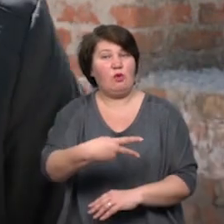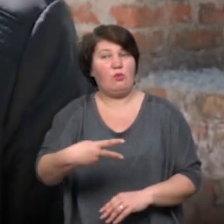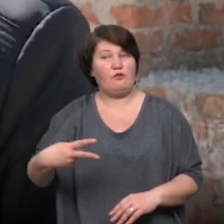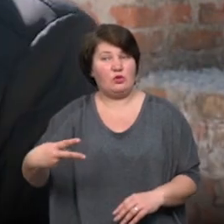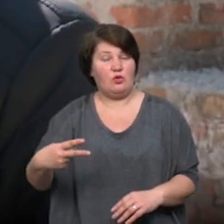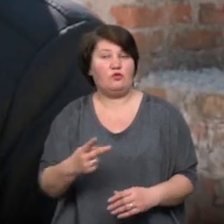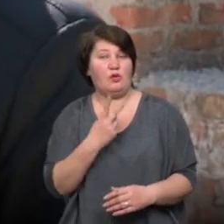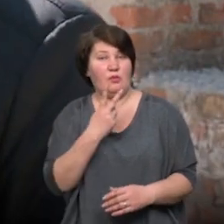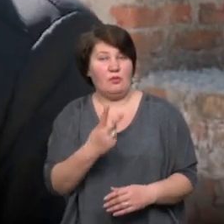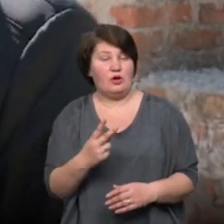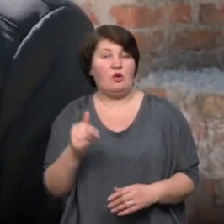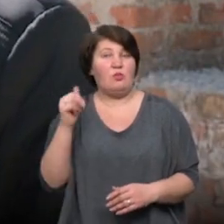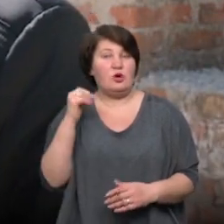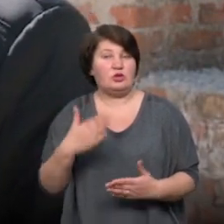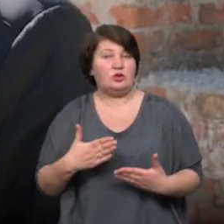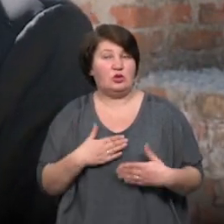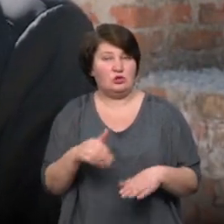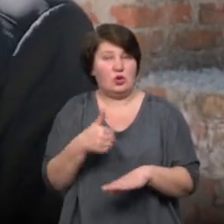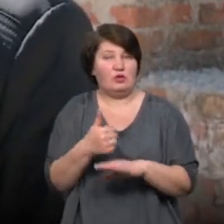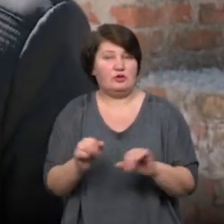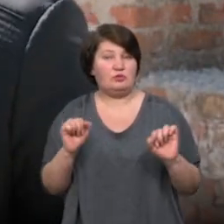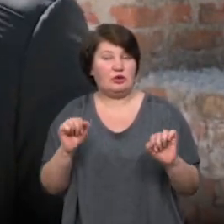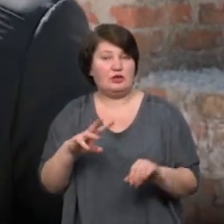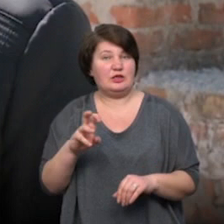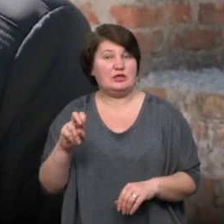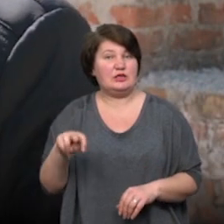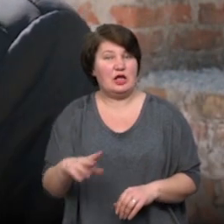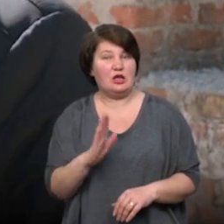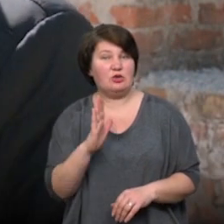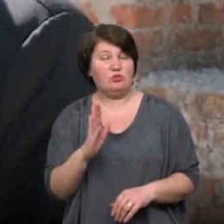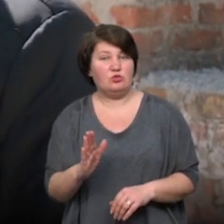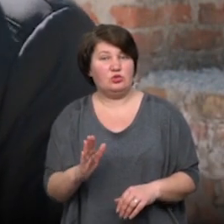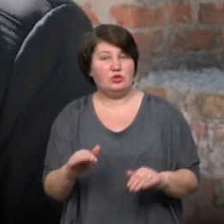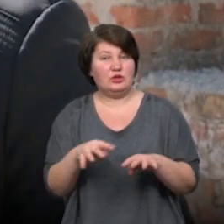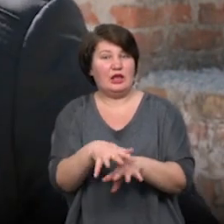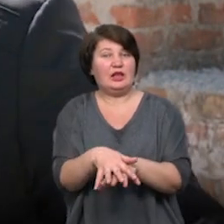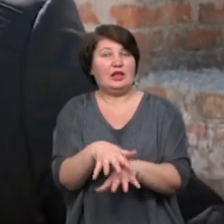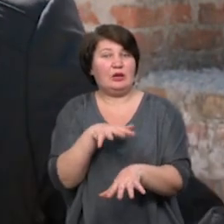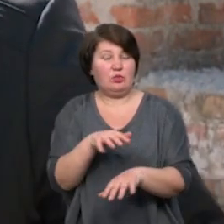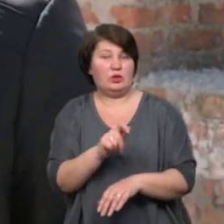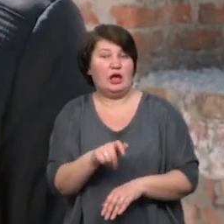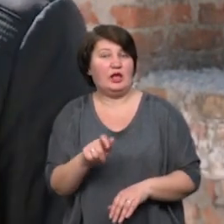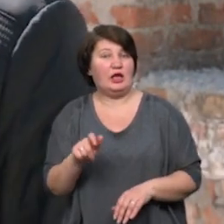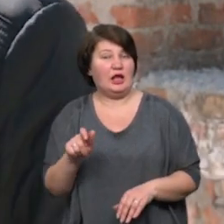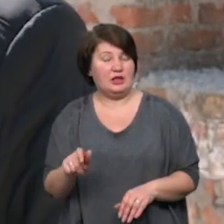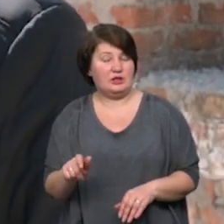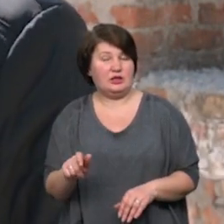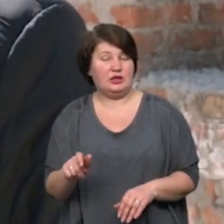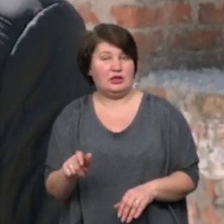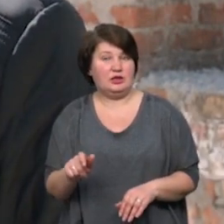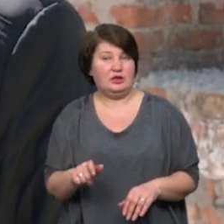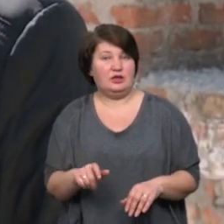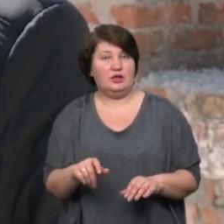позаду нас головний спортивний зал, в якому буде розміщено трибуни глядацькі. Одночасно ми